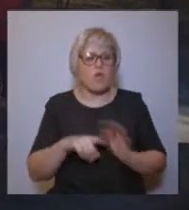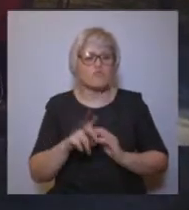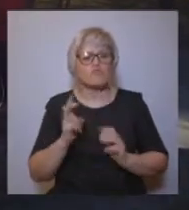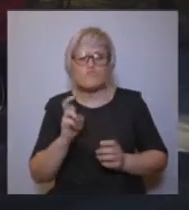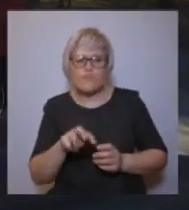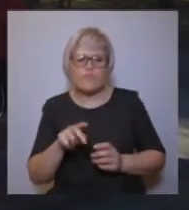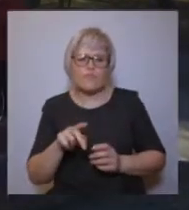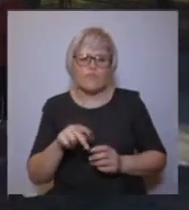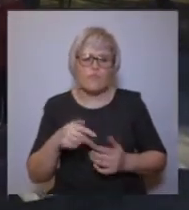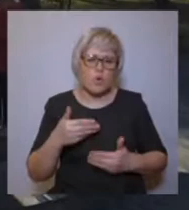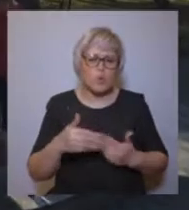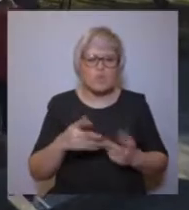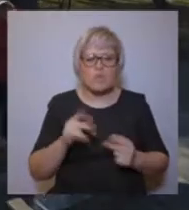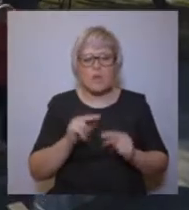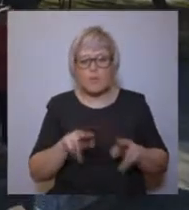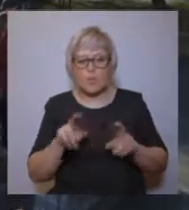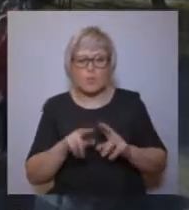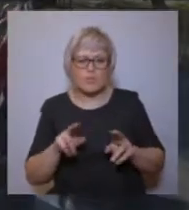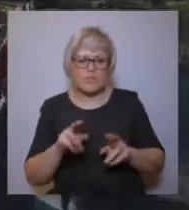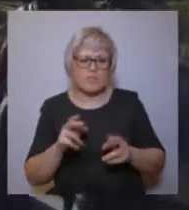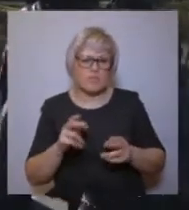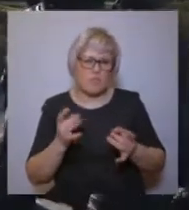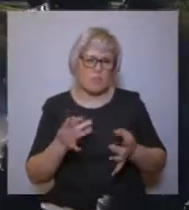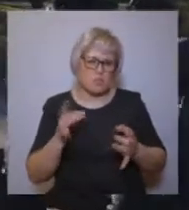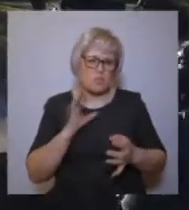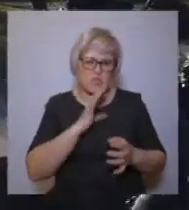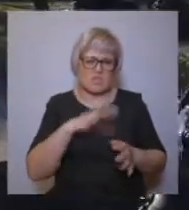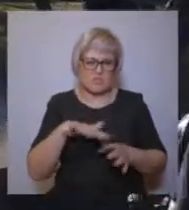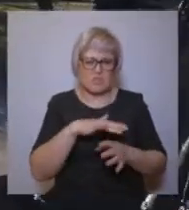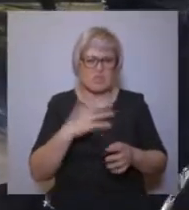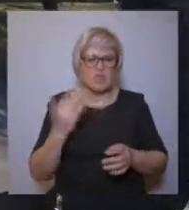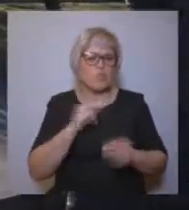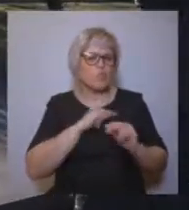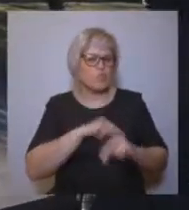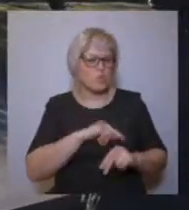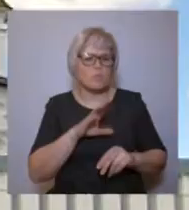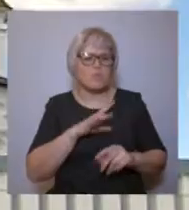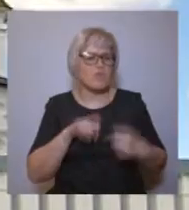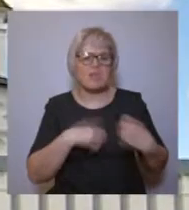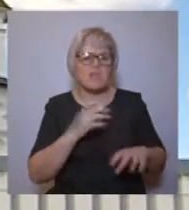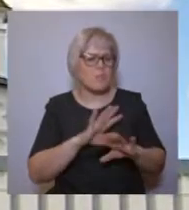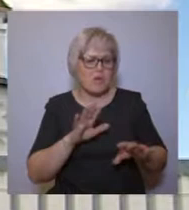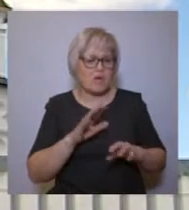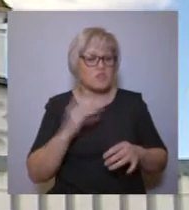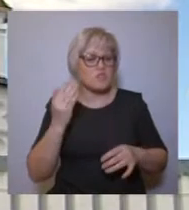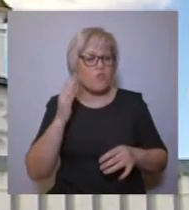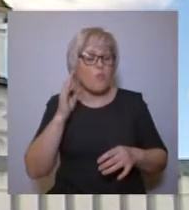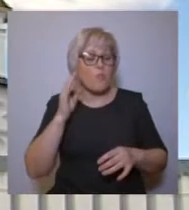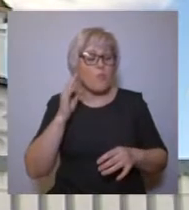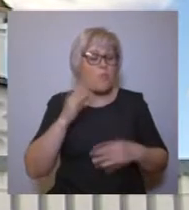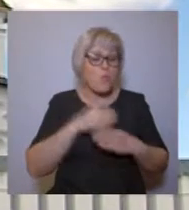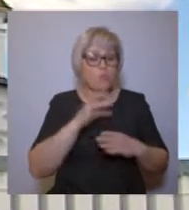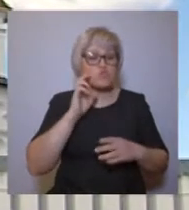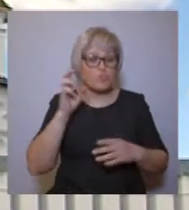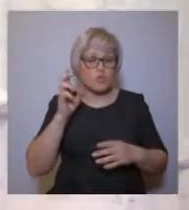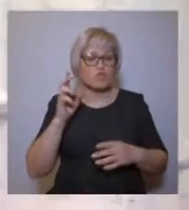Сибири, не зная, чем закончится его начинание. Но когда он совершит свое последнее миссионерское путешествие в Абдорск, уже будет знать, что труды были